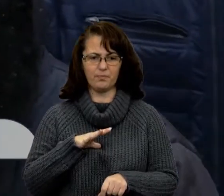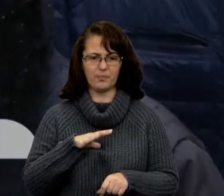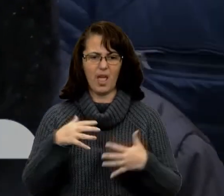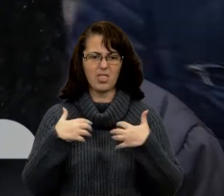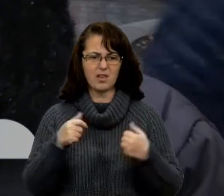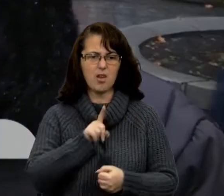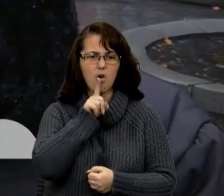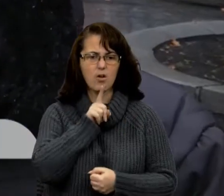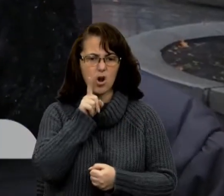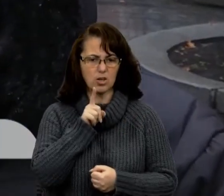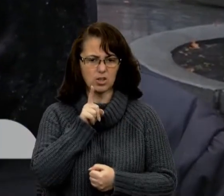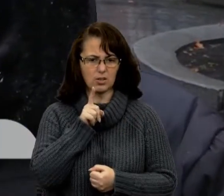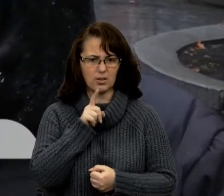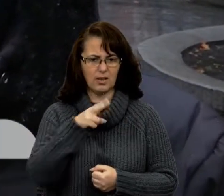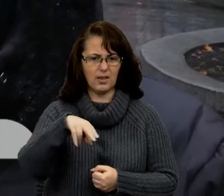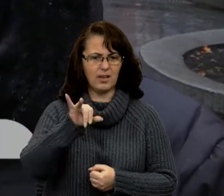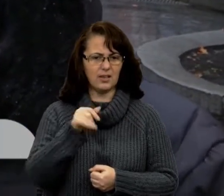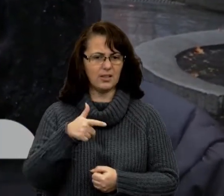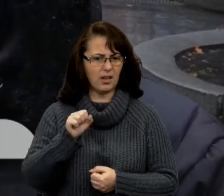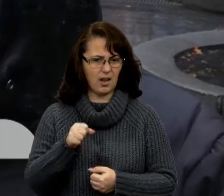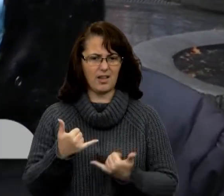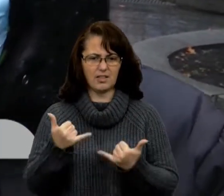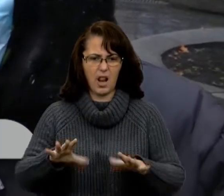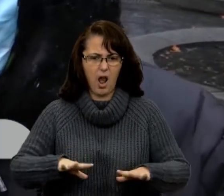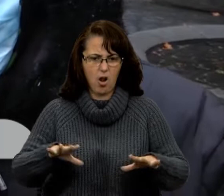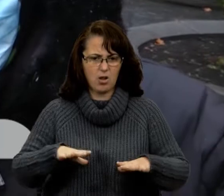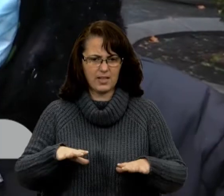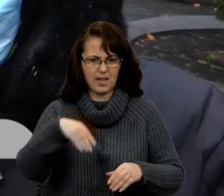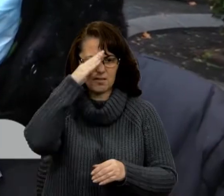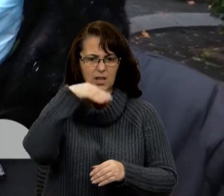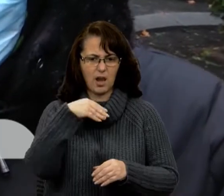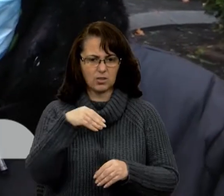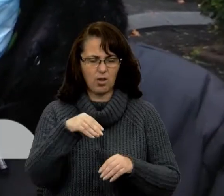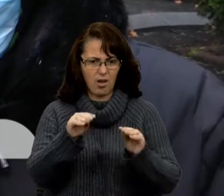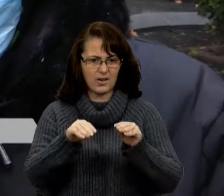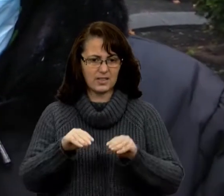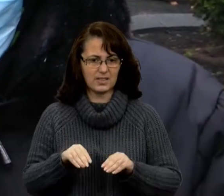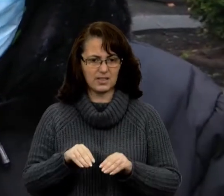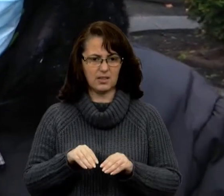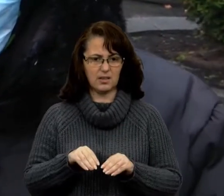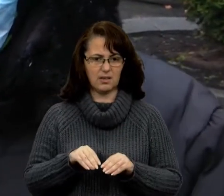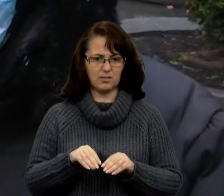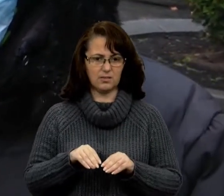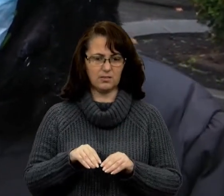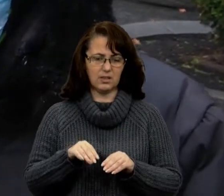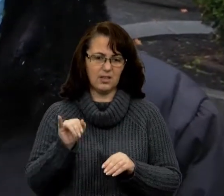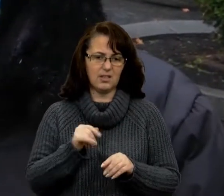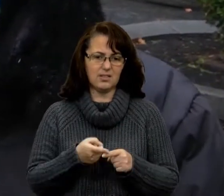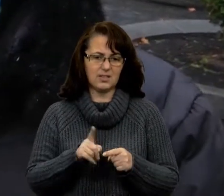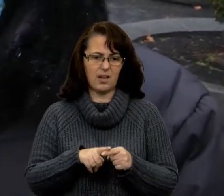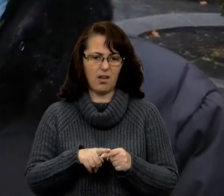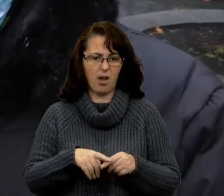горошок, вига. То для коней тату сіяв, але так не облітало і то коні